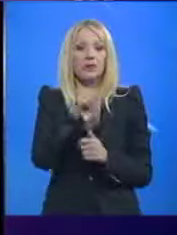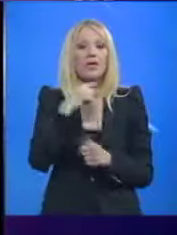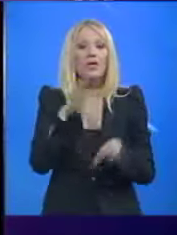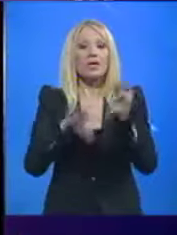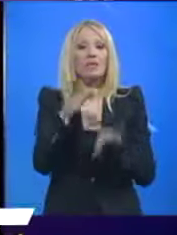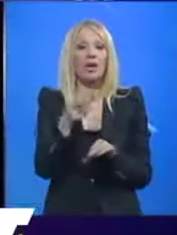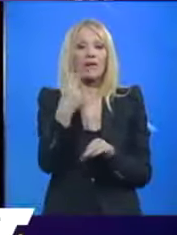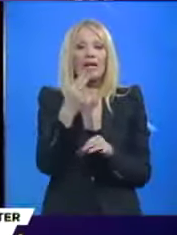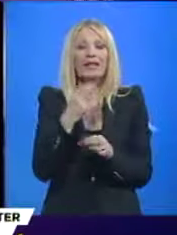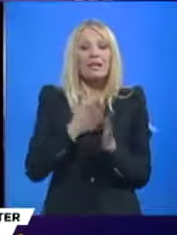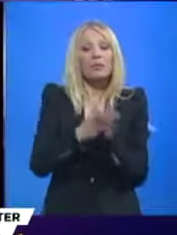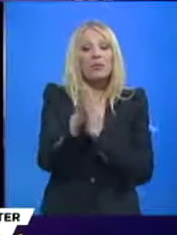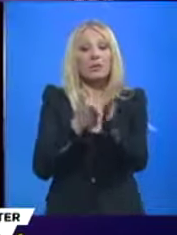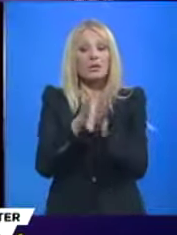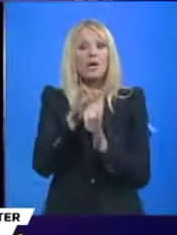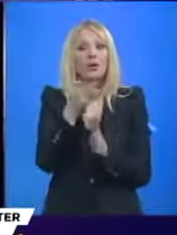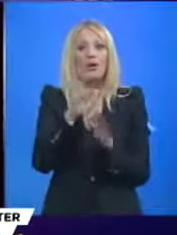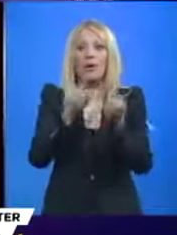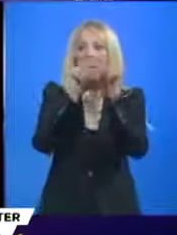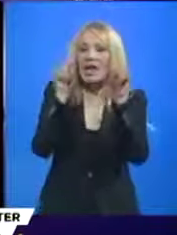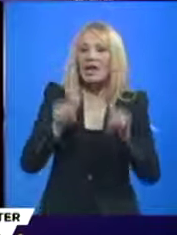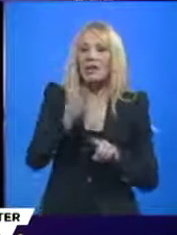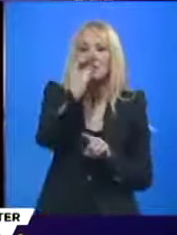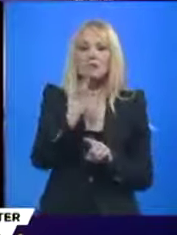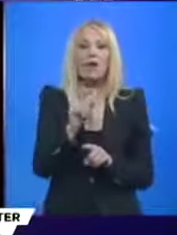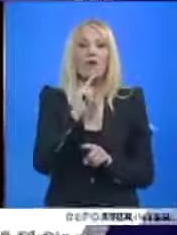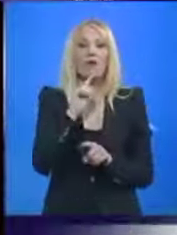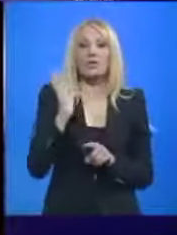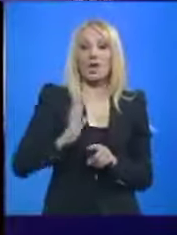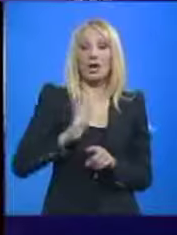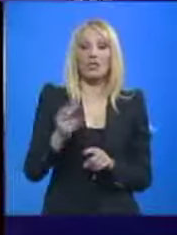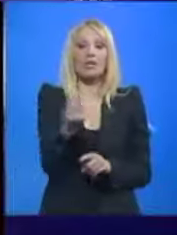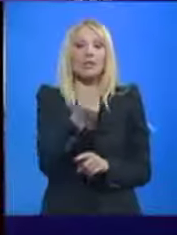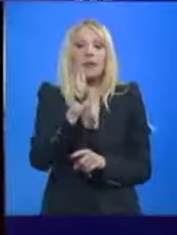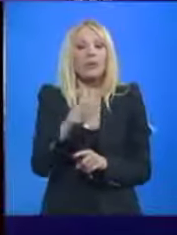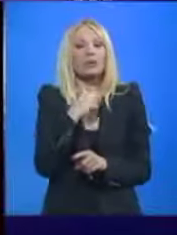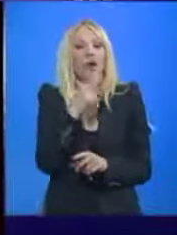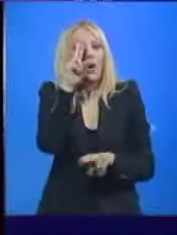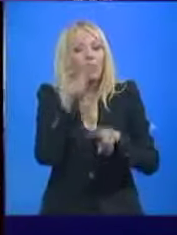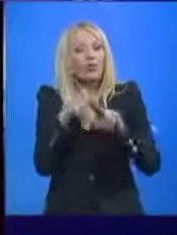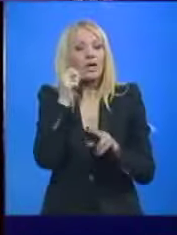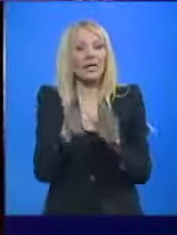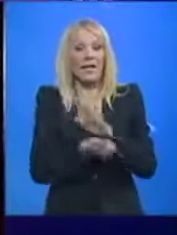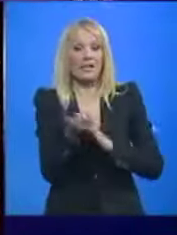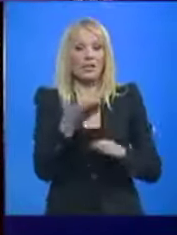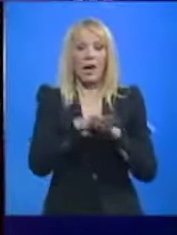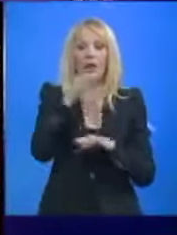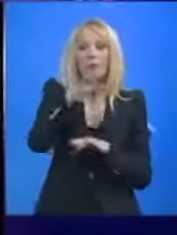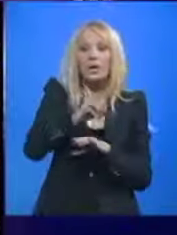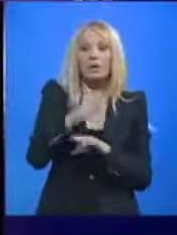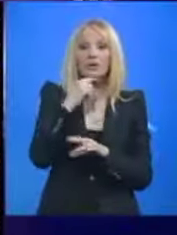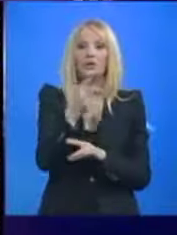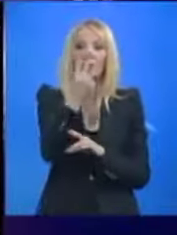Desetak putića, to jest toliko izbornih lista, za koje će građani Srbije moći da se opredele kada izađu na birališta 24.